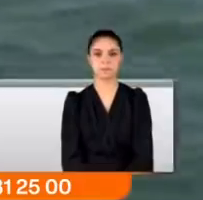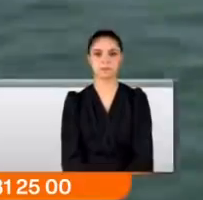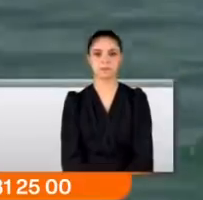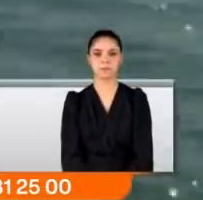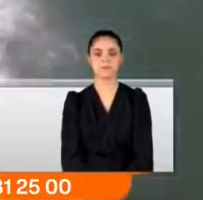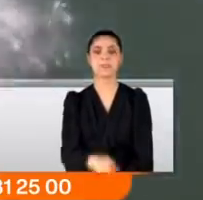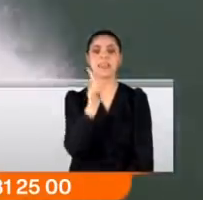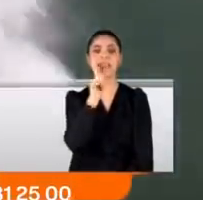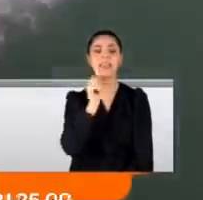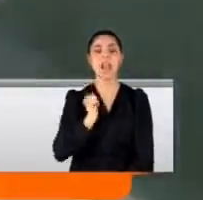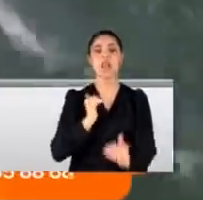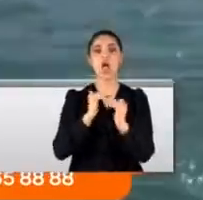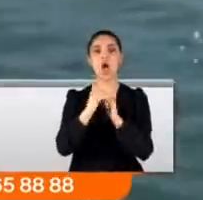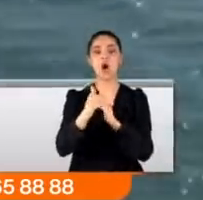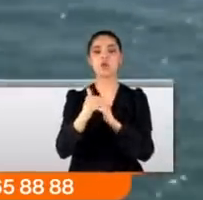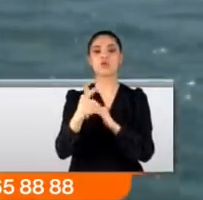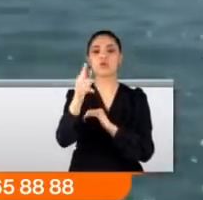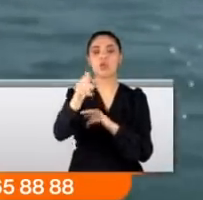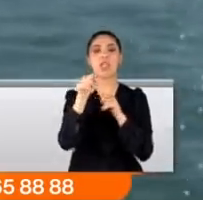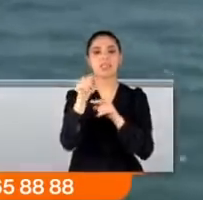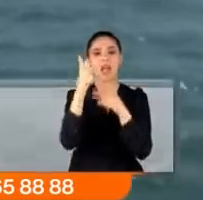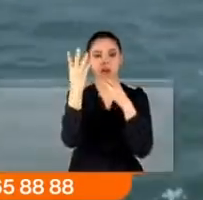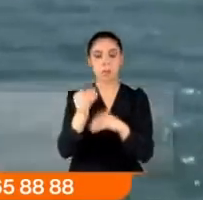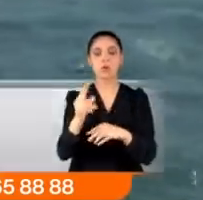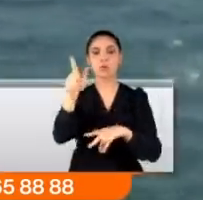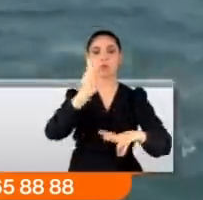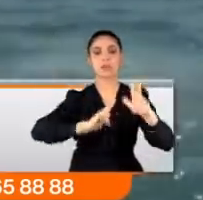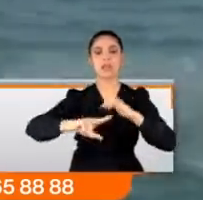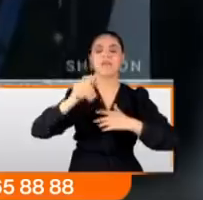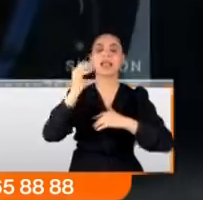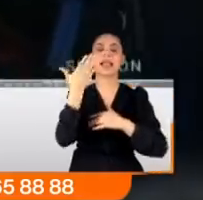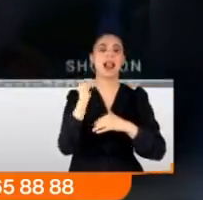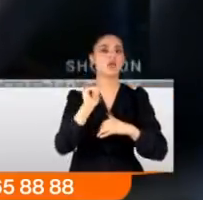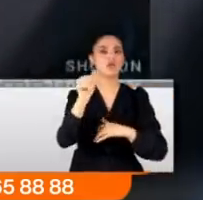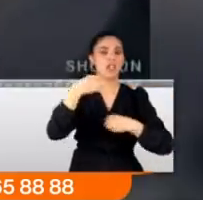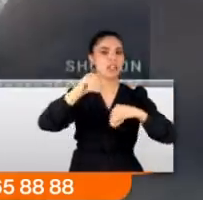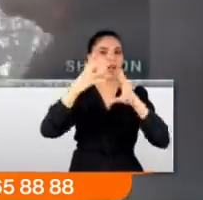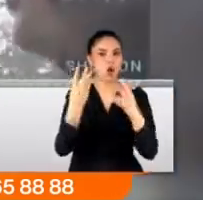İngiliz ordusunun yakından ilgilendiği jet suit önümüzdeki günlerde satışa çıkacak.